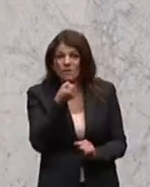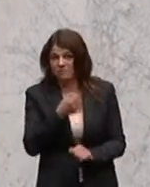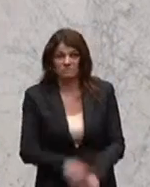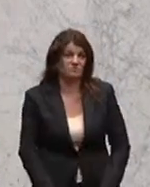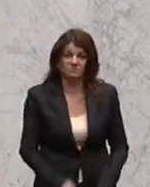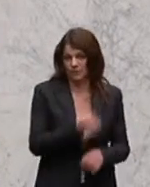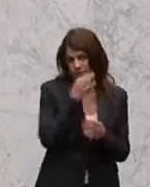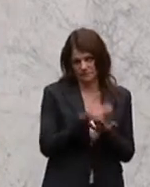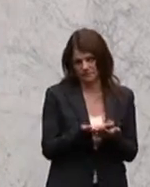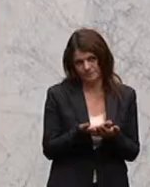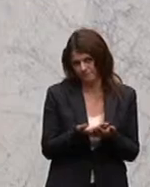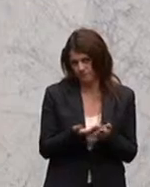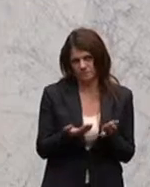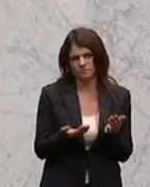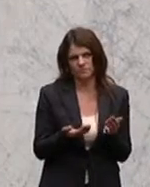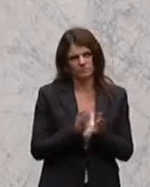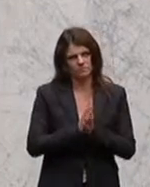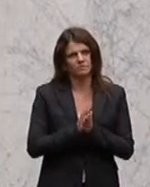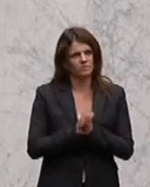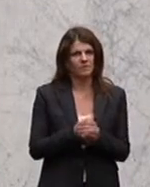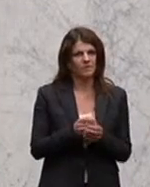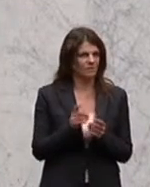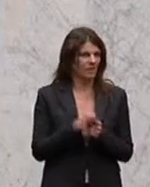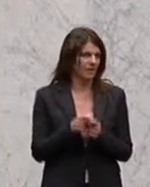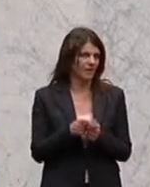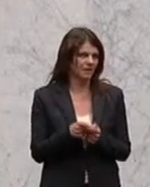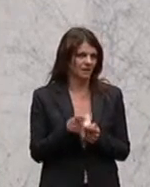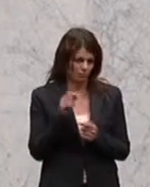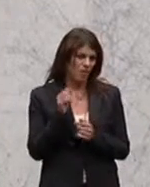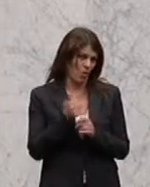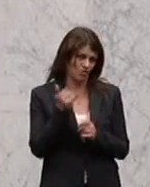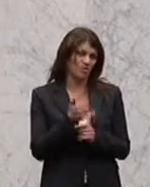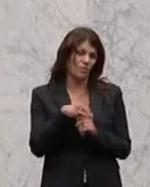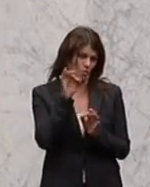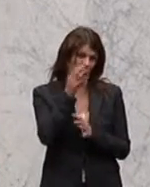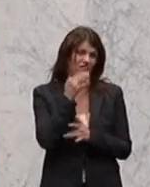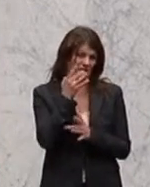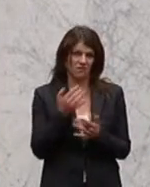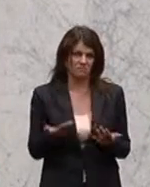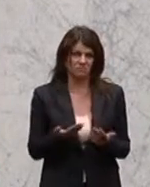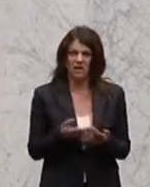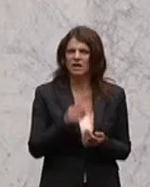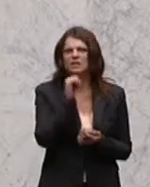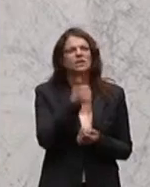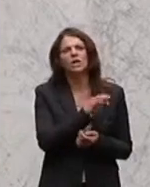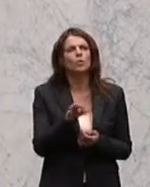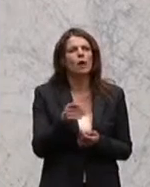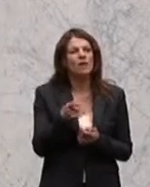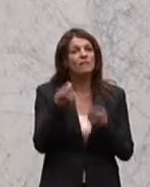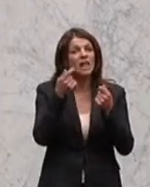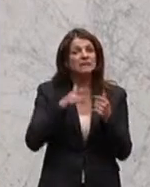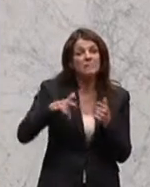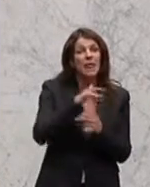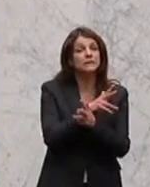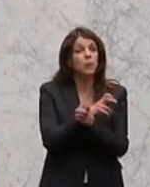da muss man aber schon lustig und gut rechnen. Es hat nämlich nicht nur der sogenannte Finanzplatz